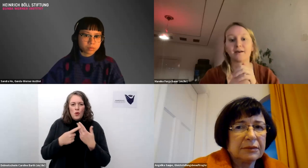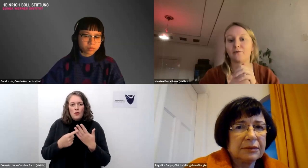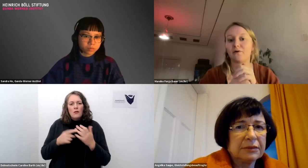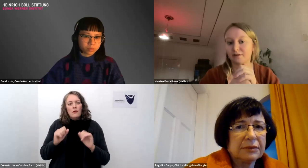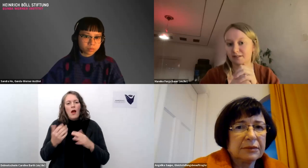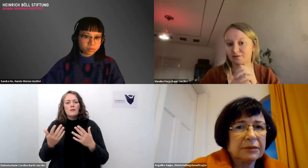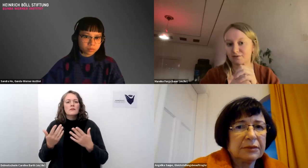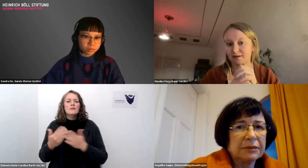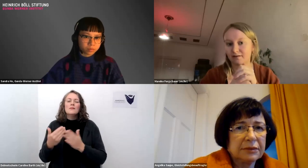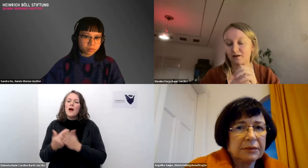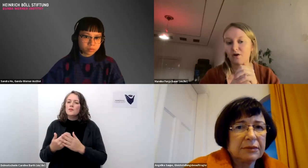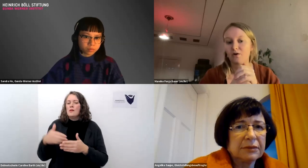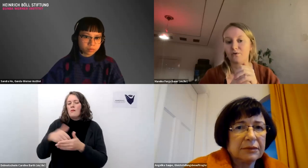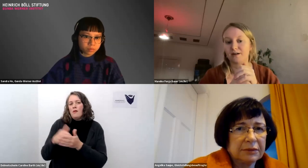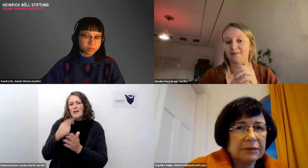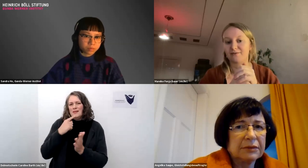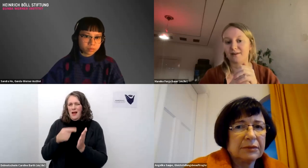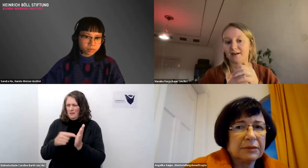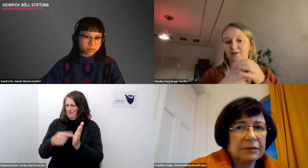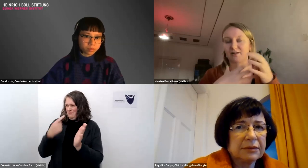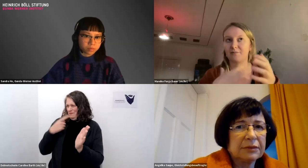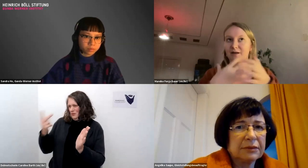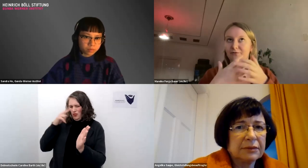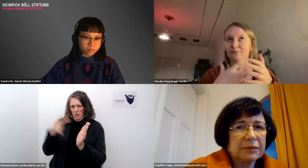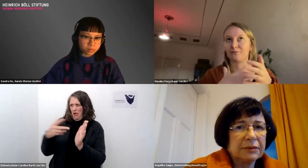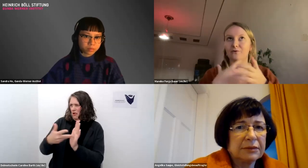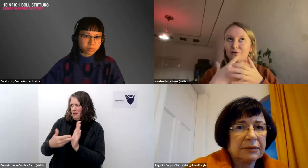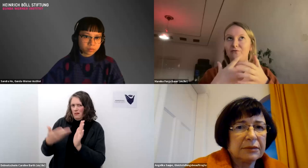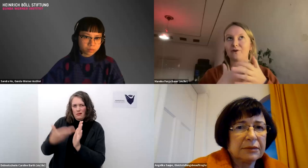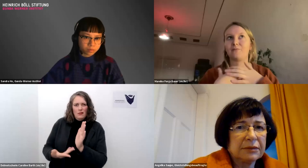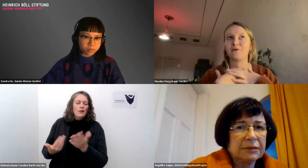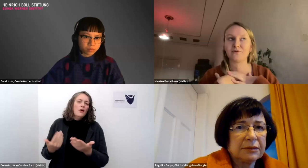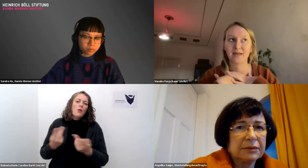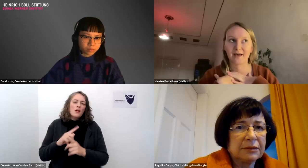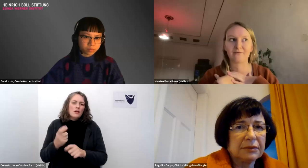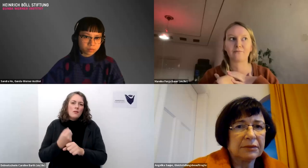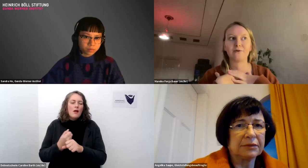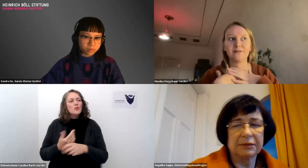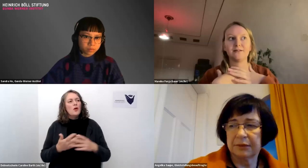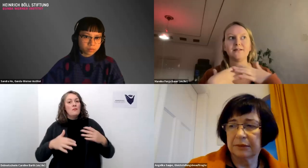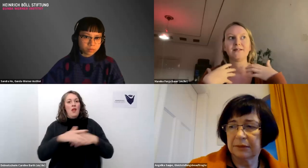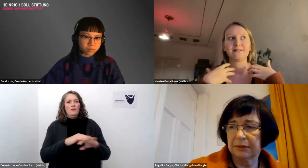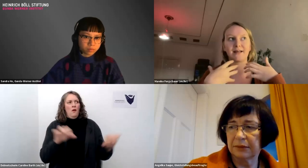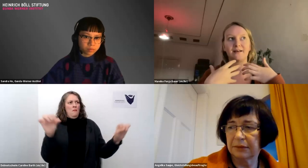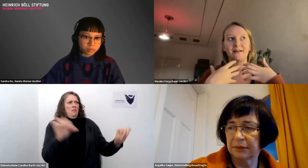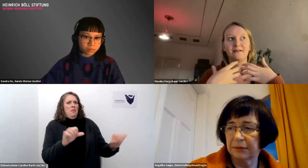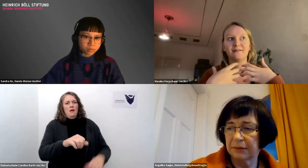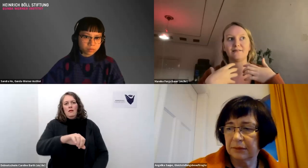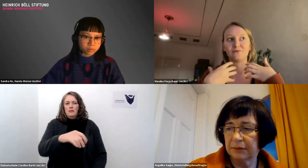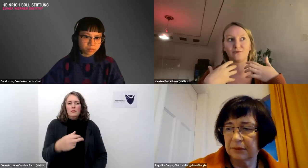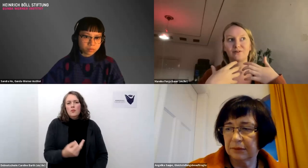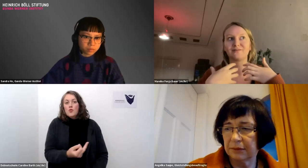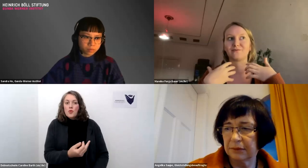anzuzeigen oder auch nicht anzuzeigen und da sozusagen anstatt die plattform zu verteufeln glaube ich würde er dafür plädieren dann